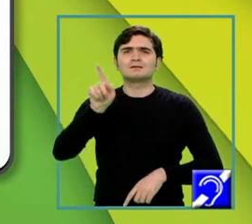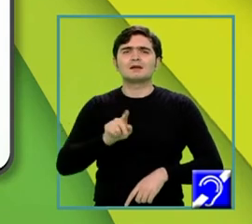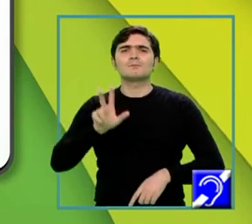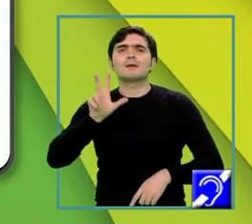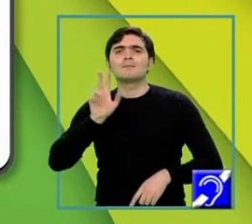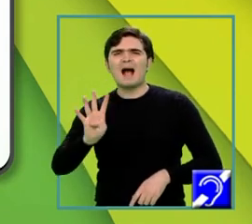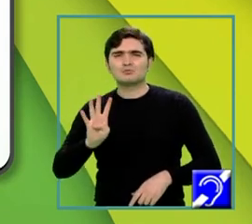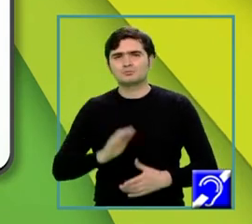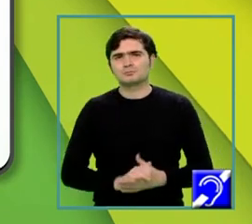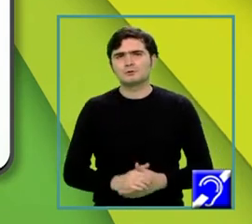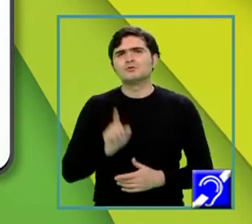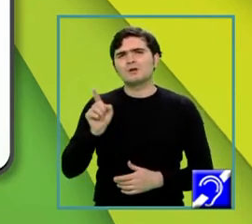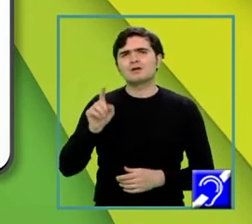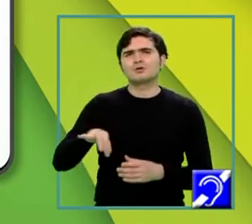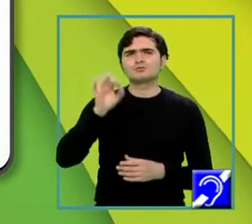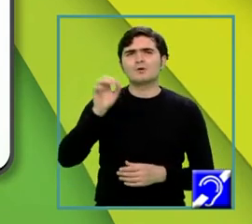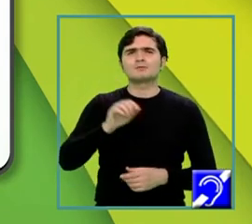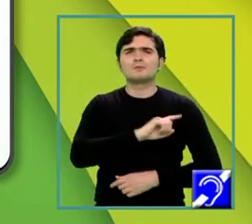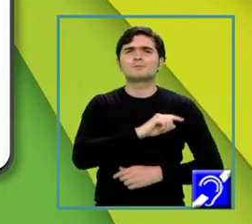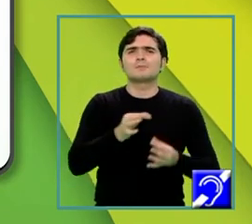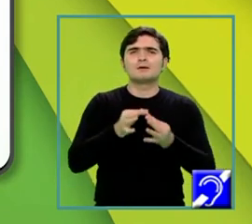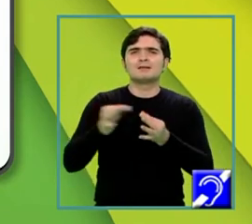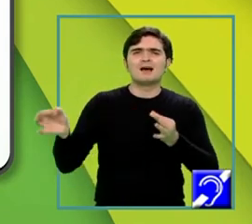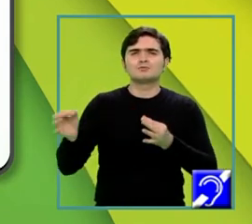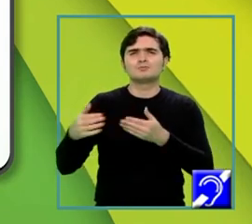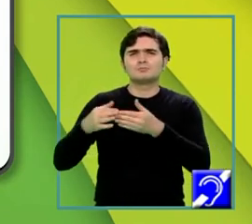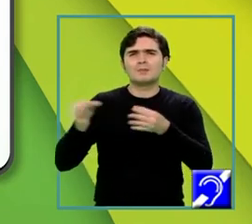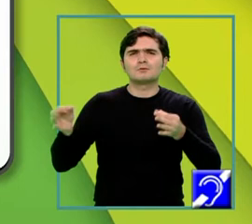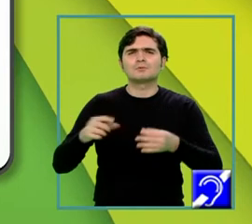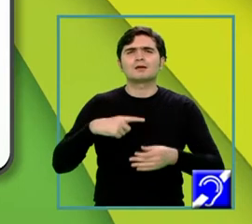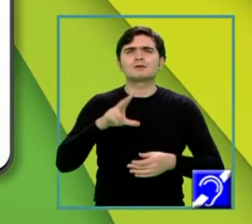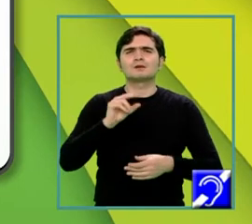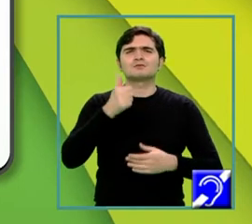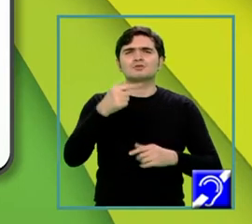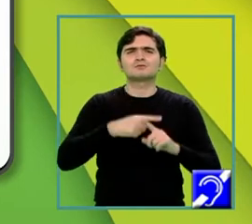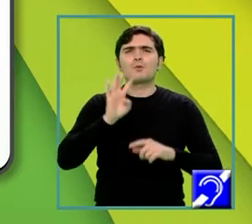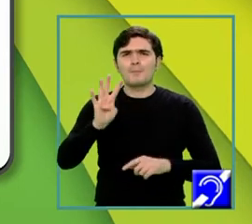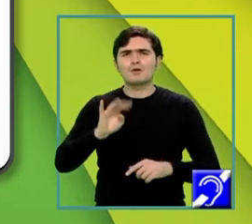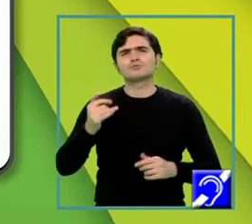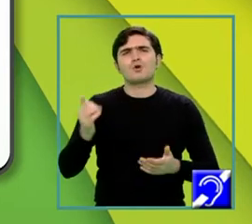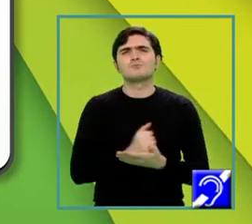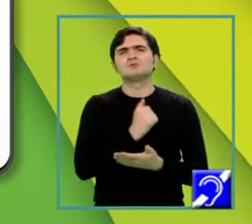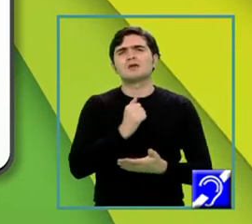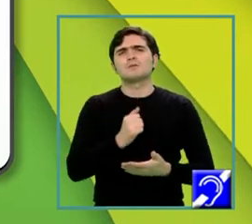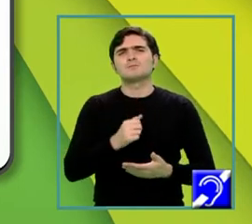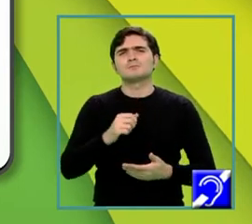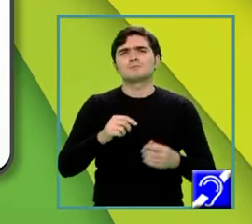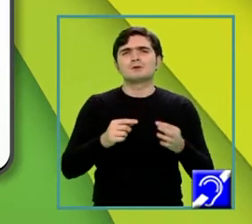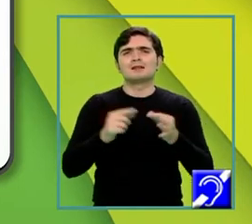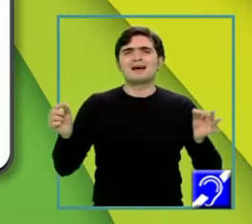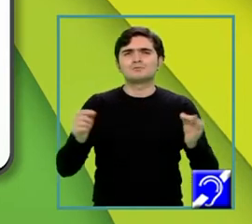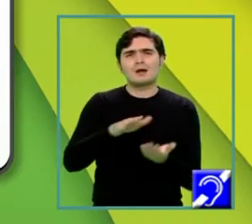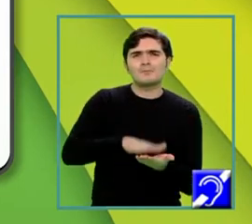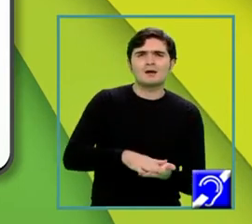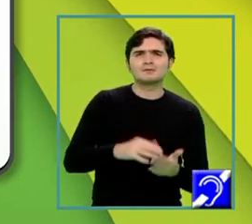latura la a doua egal cu 36 ori 4 și obținem latura bazei